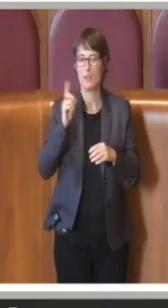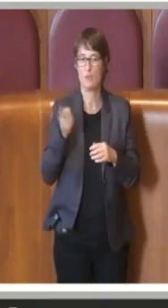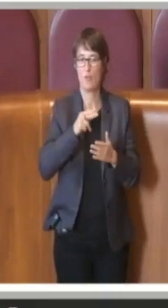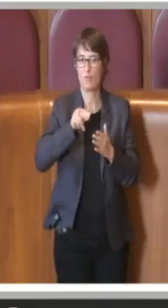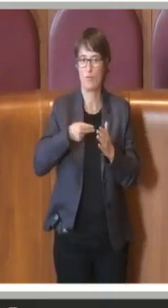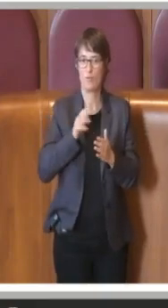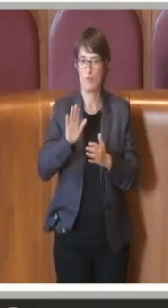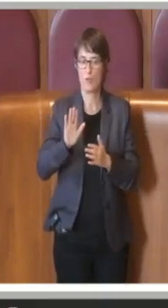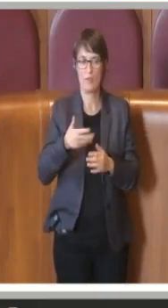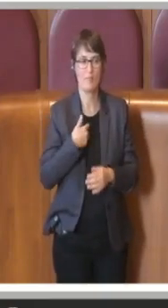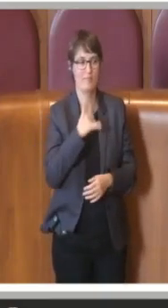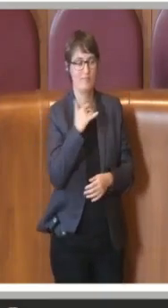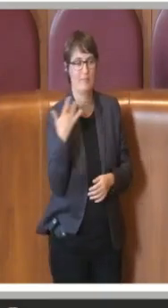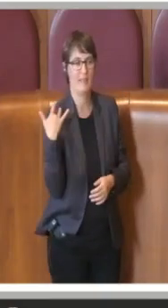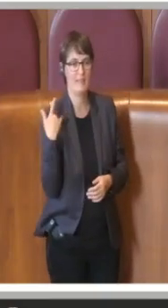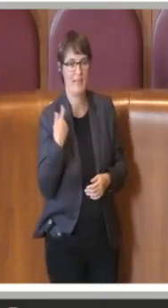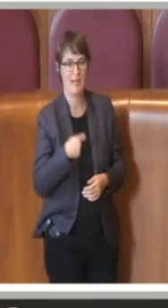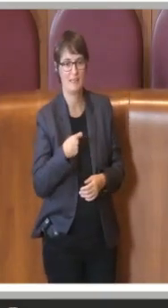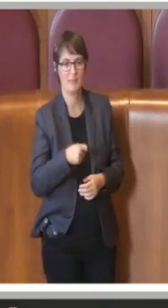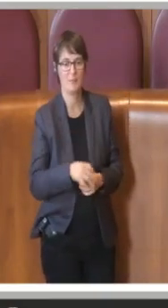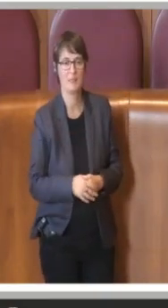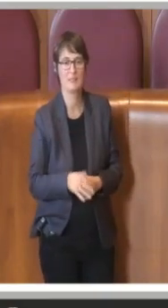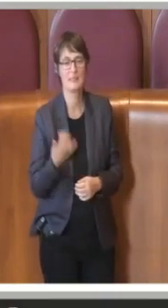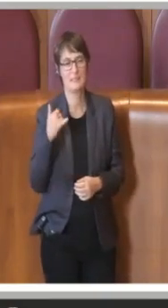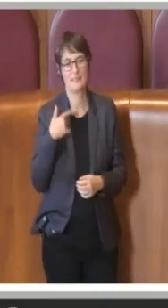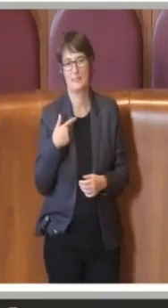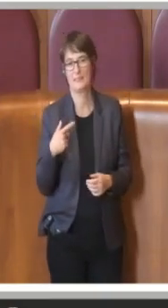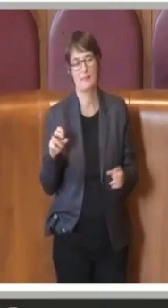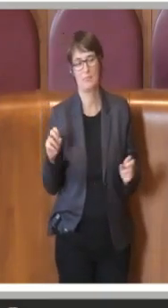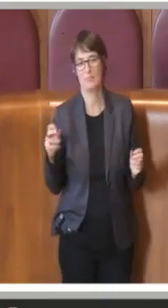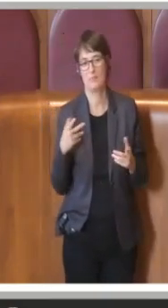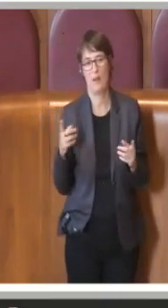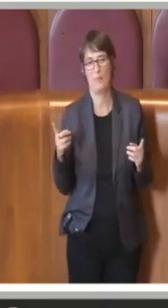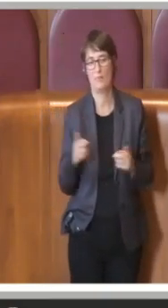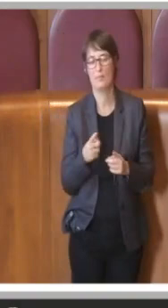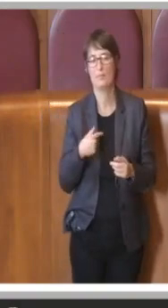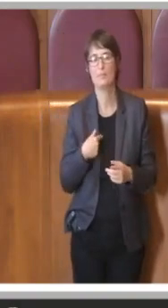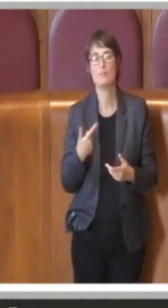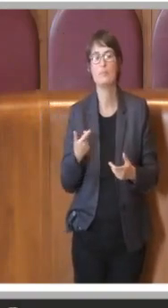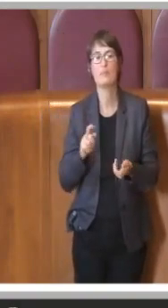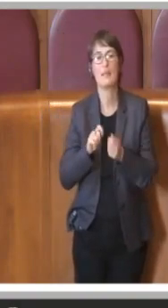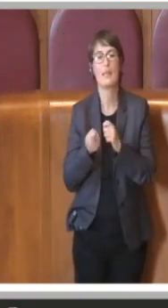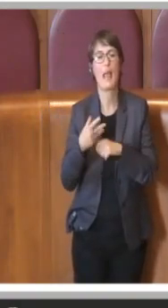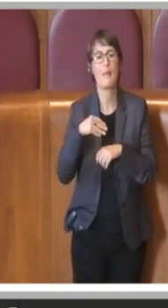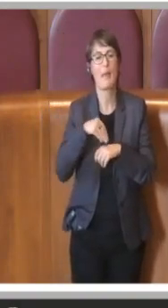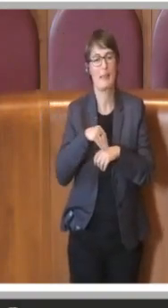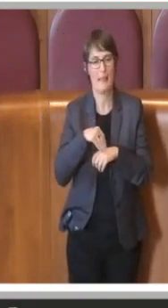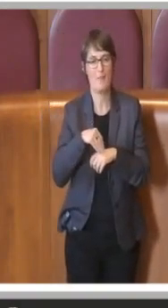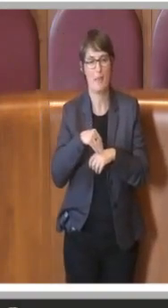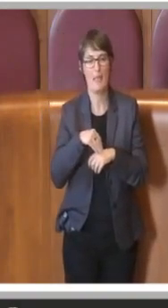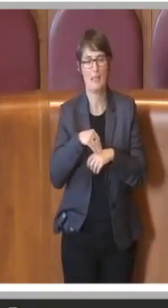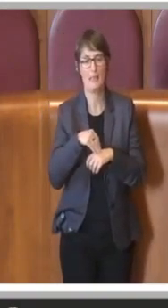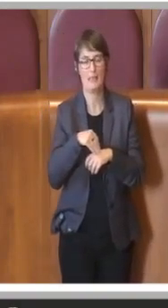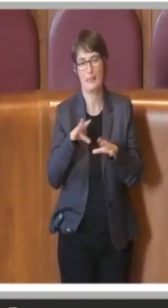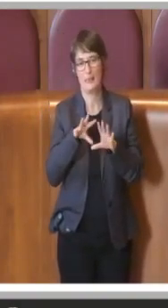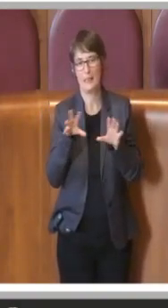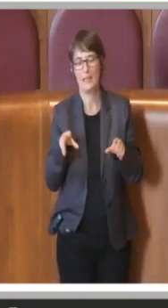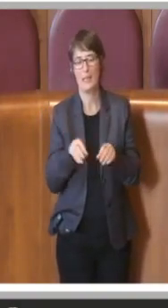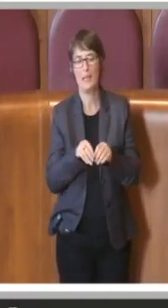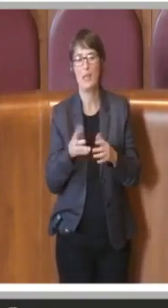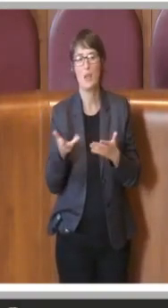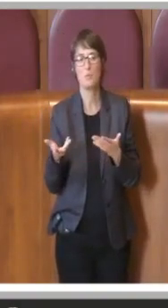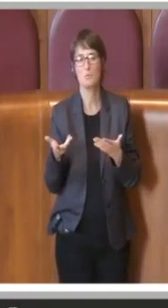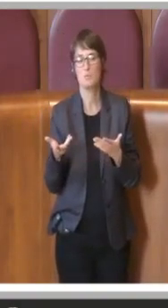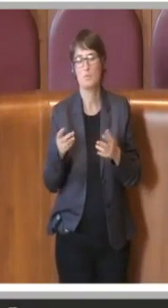Sì, grazie Presidente. Molto rapidamente questi primi emendamenti sono emendamenti più di